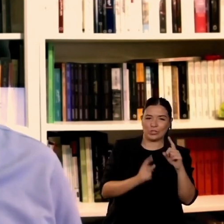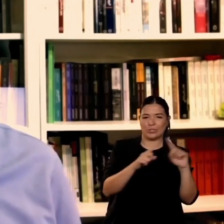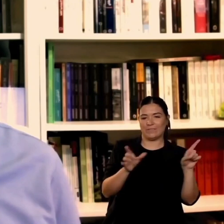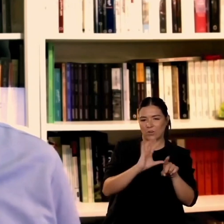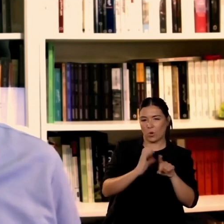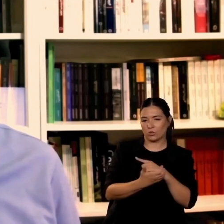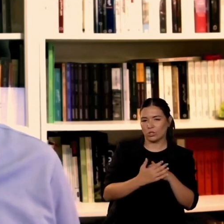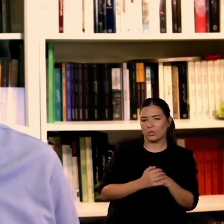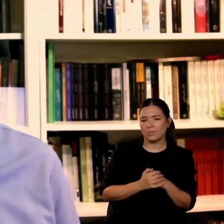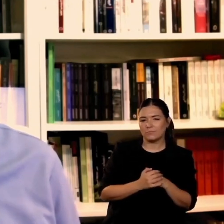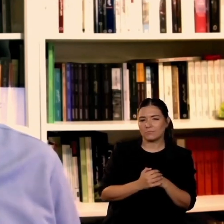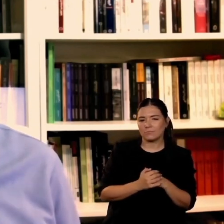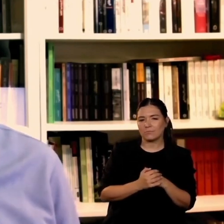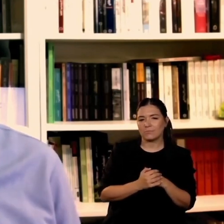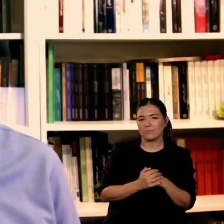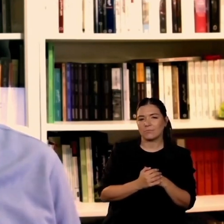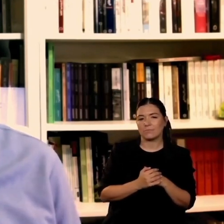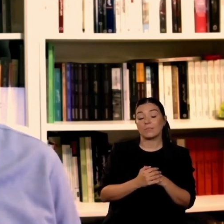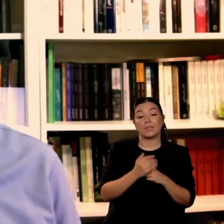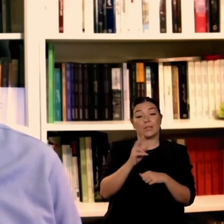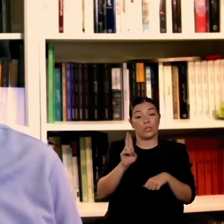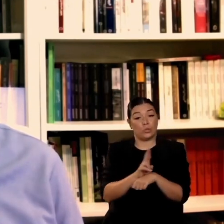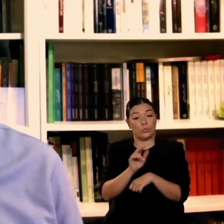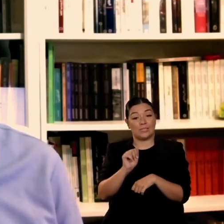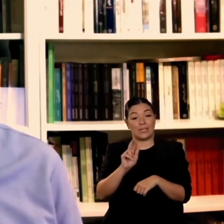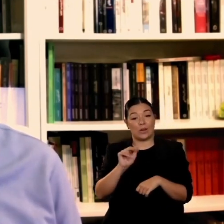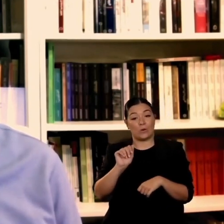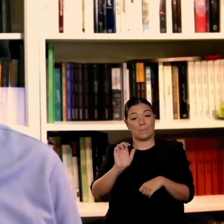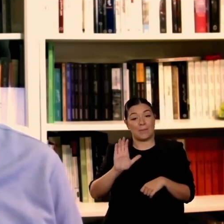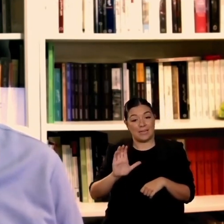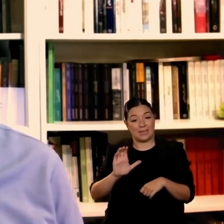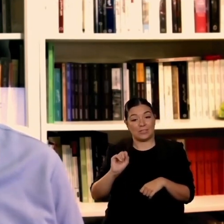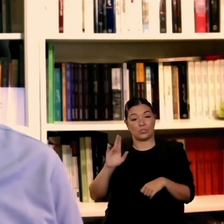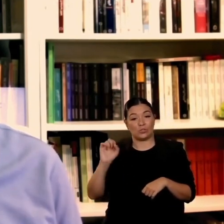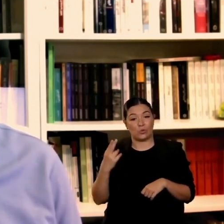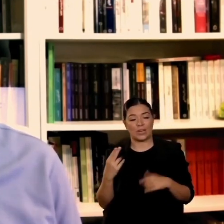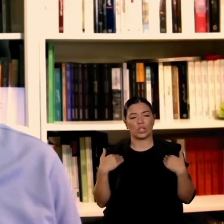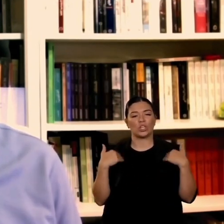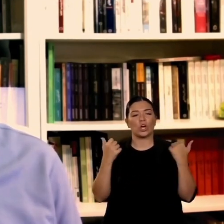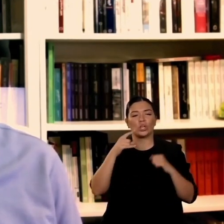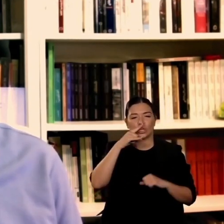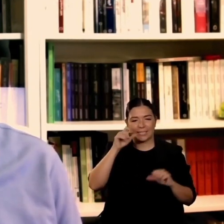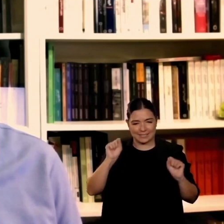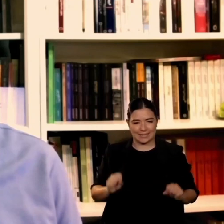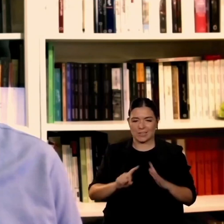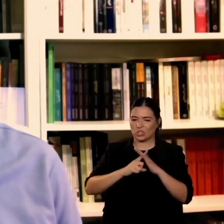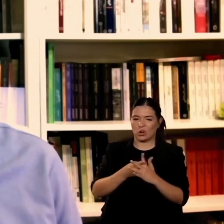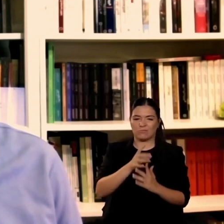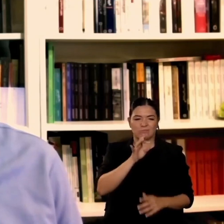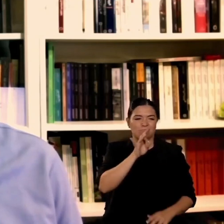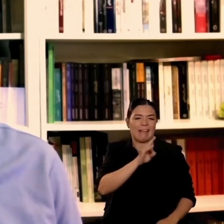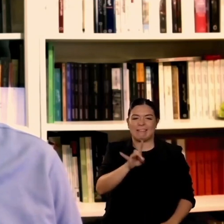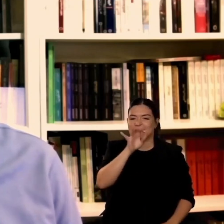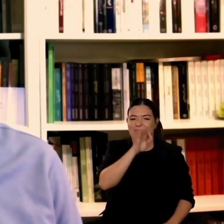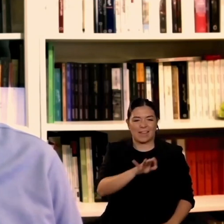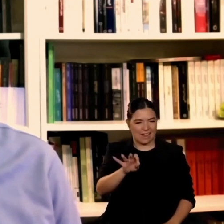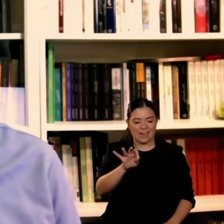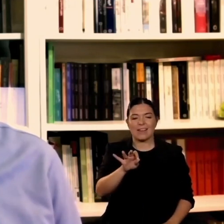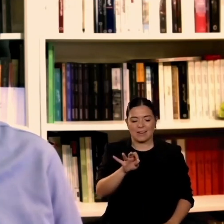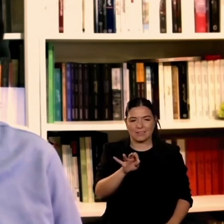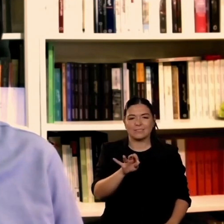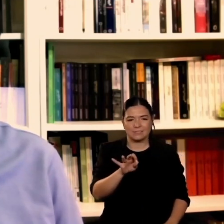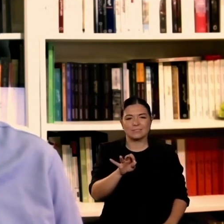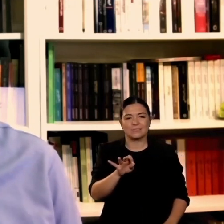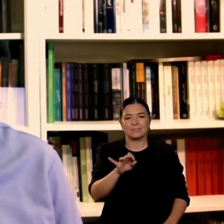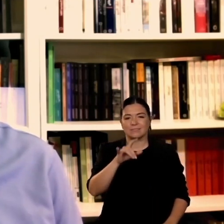anni possiamo vedere bambini diversi non soltanto quelli che sanno l'inglese e così possono